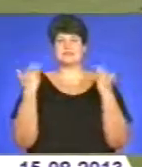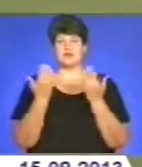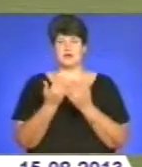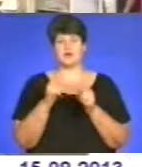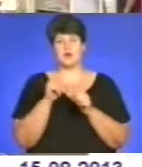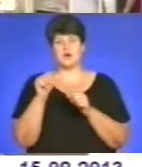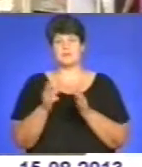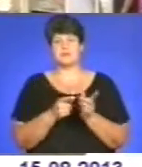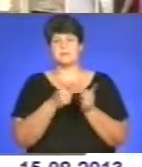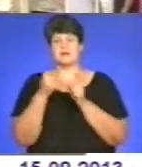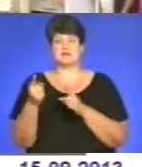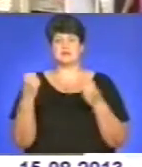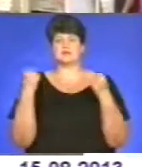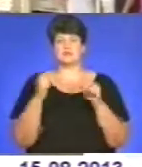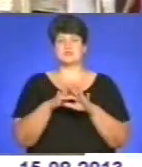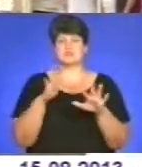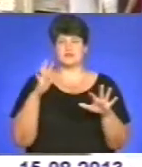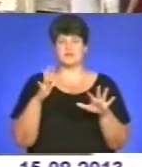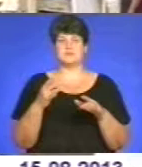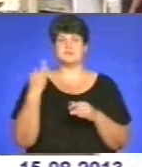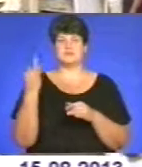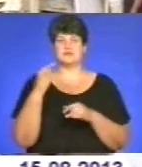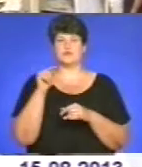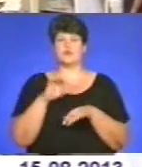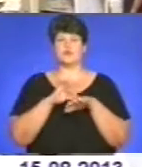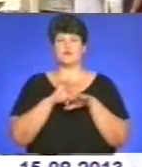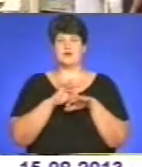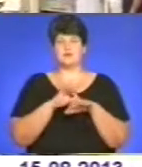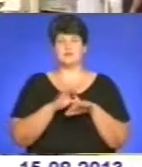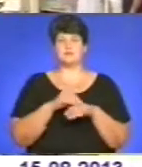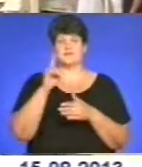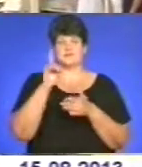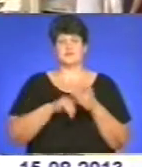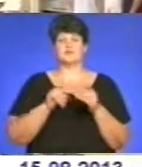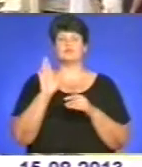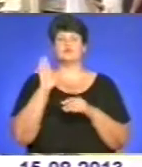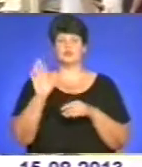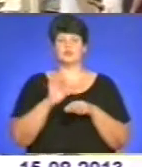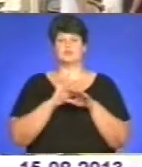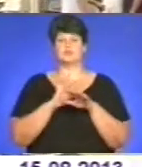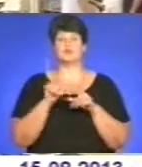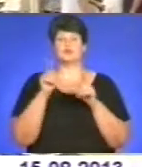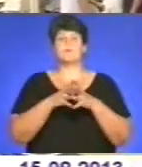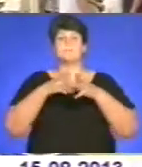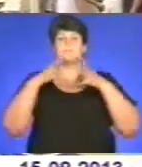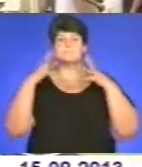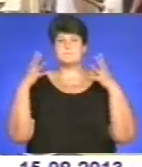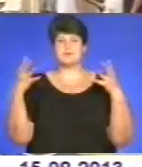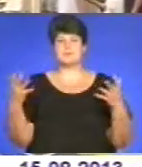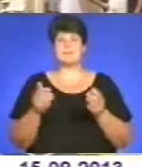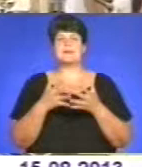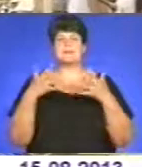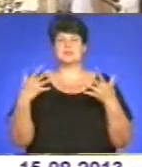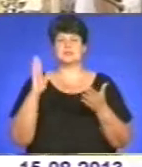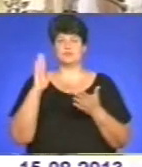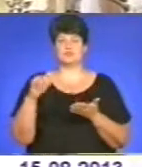спортзали. Ми зацікавлені в його проведенні, ми віримо в те, що він і надалі буде проводитися в такому масштабі, можливо, і більше буде